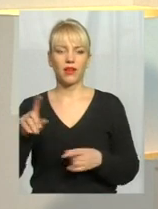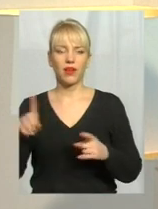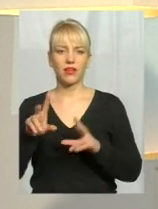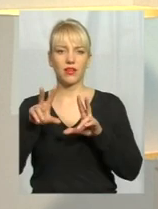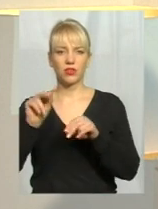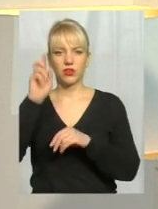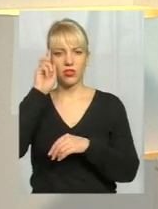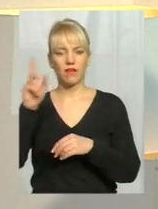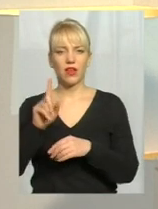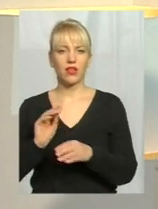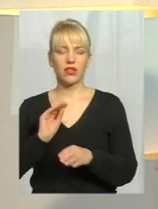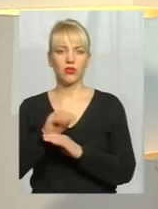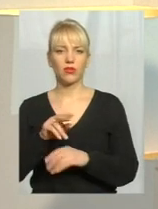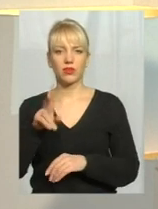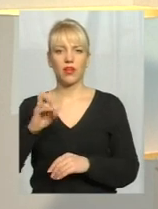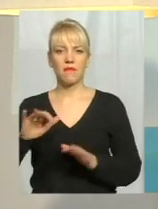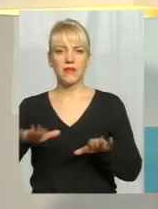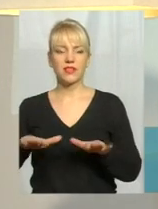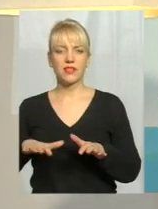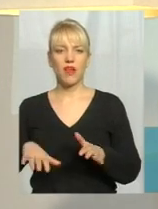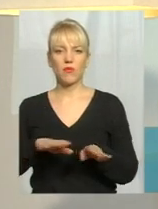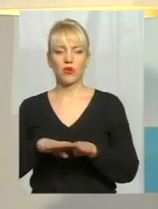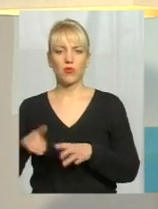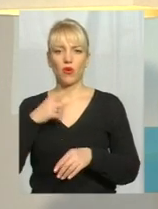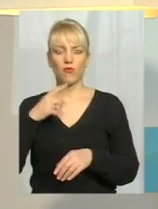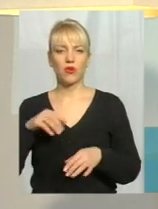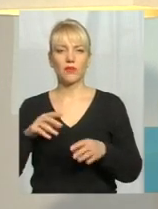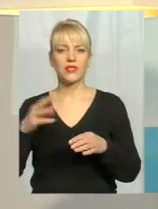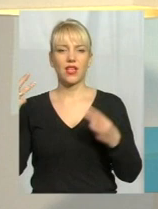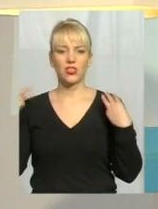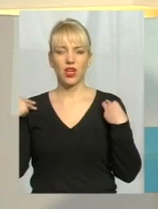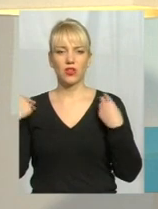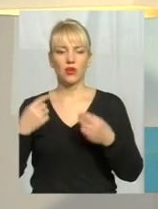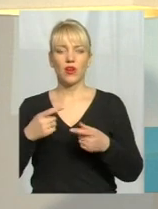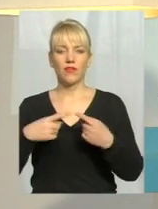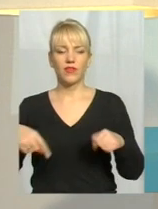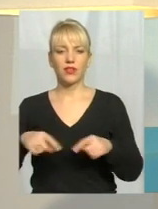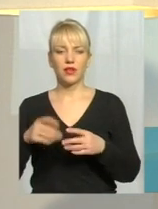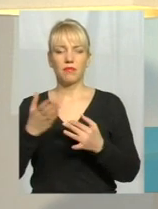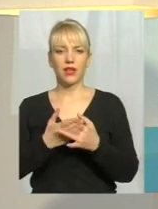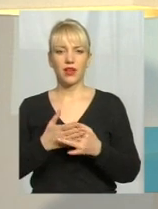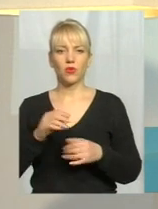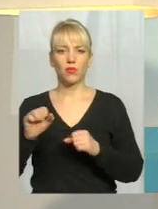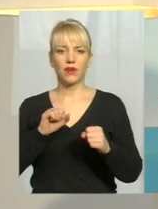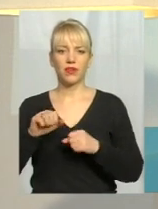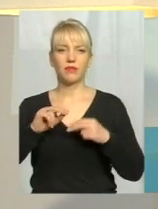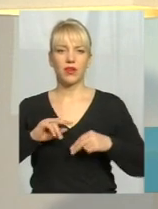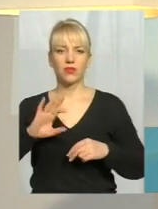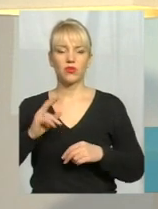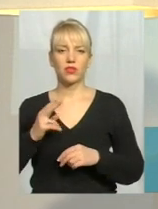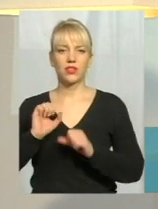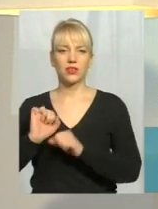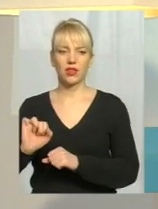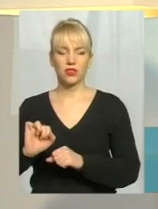а які додають на місцевому рівні, поговоримо із начальником відділу Пільг Управління праці та соцзахисту населення Хмельницької